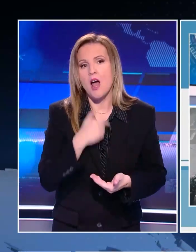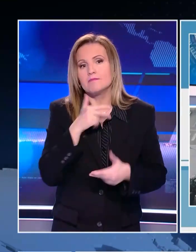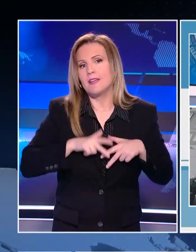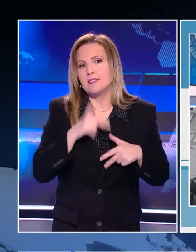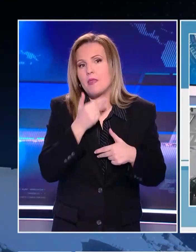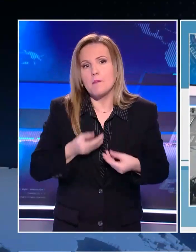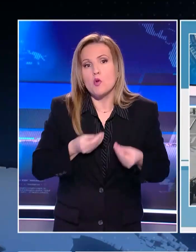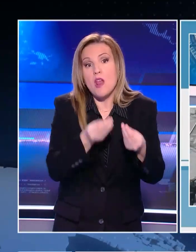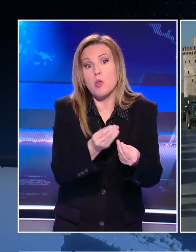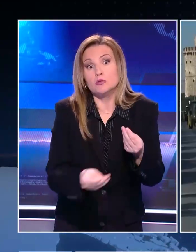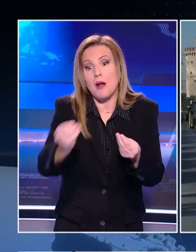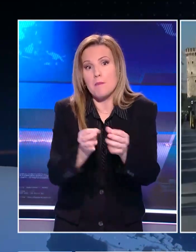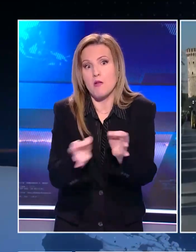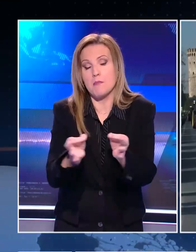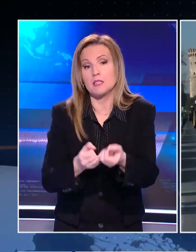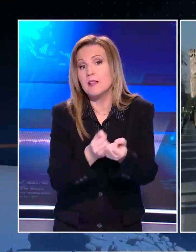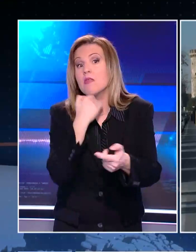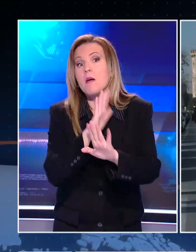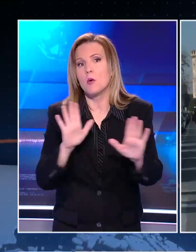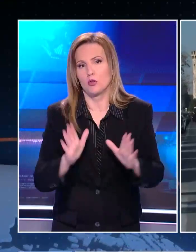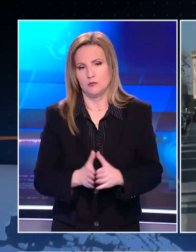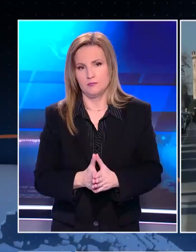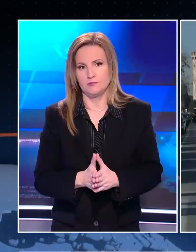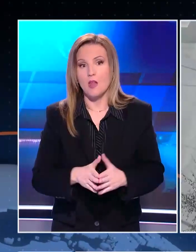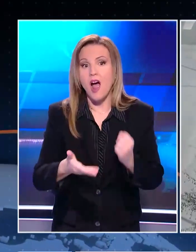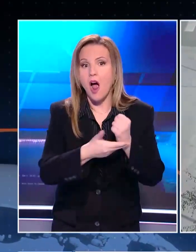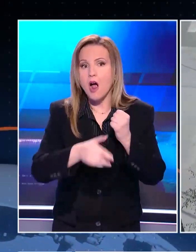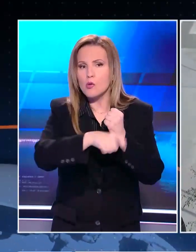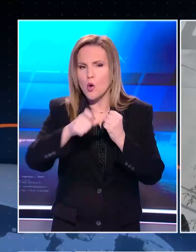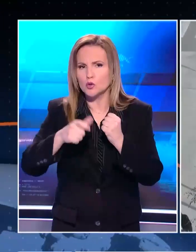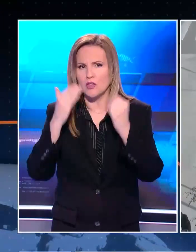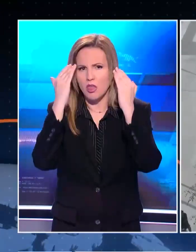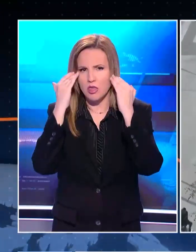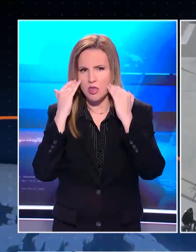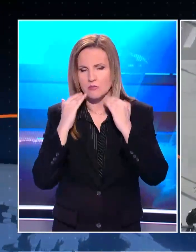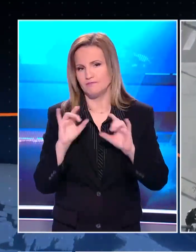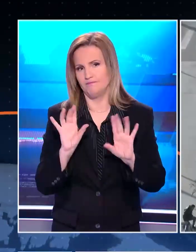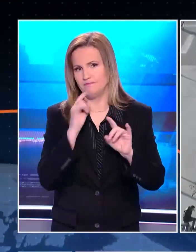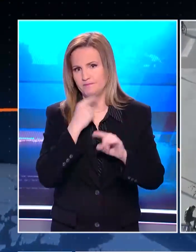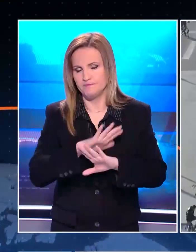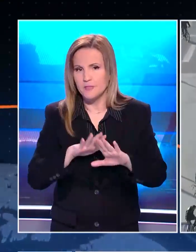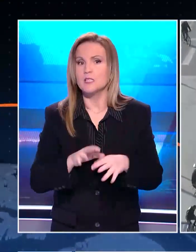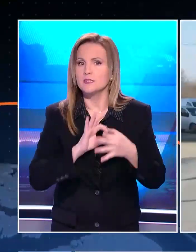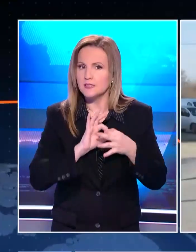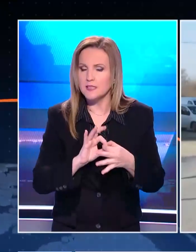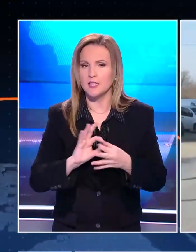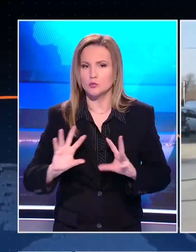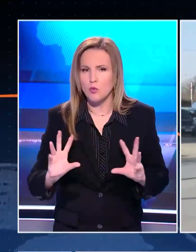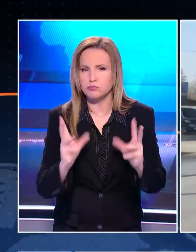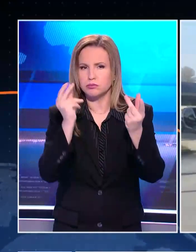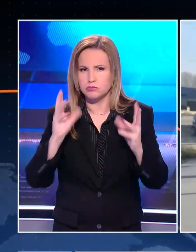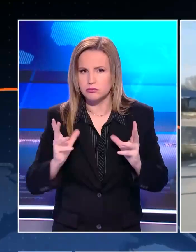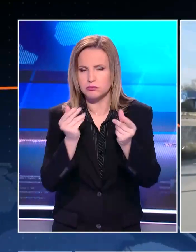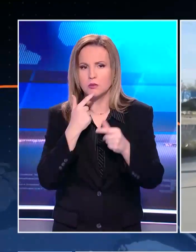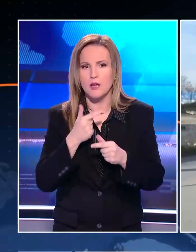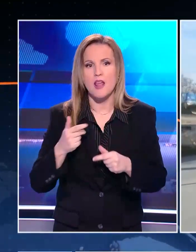αυτές και δεν θα έχουμε άλλο μέτρο. Οι αγρότες ωστόσο δεν μπίστηκαν από τις εξαγγελίες της κυβέρνησης και συνεχίζουν τις κινητοποιήσεις.